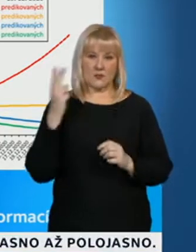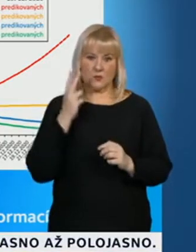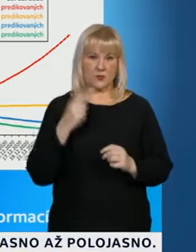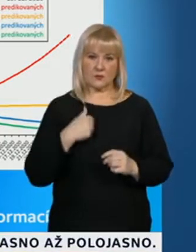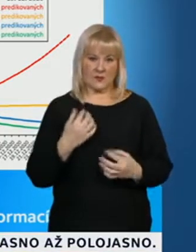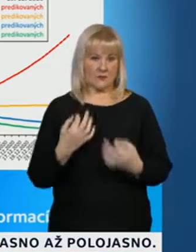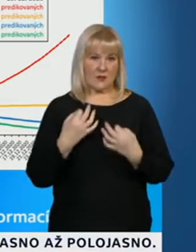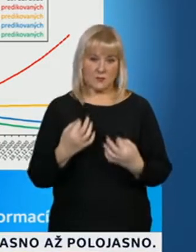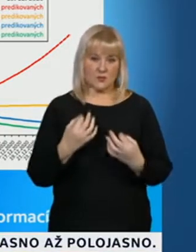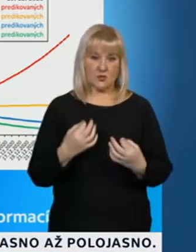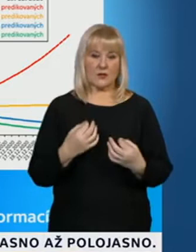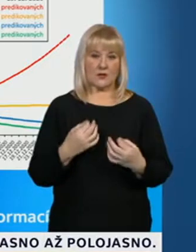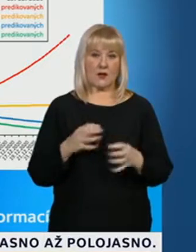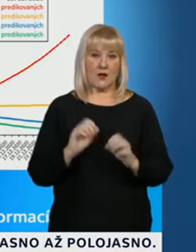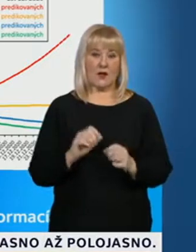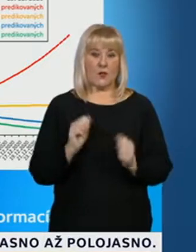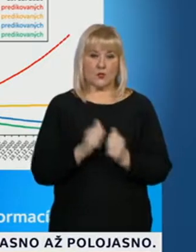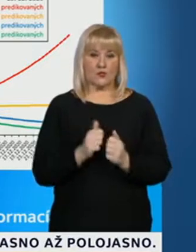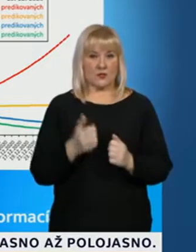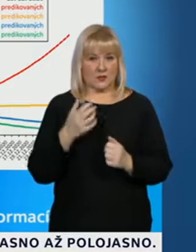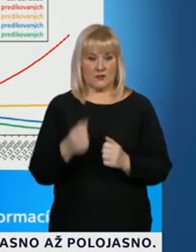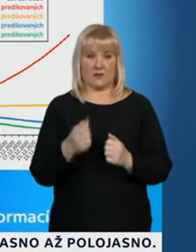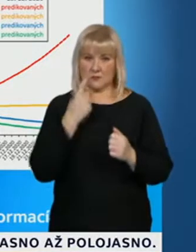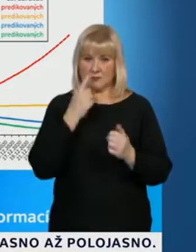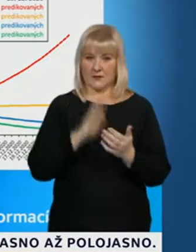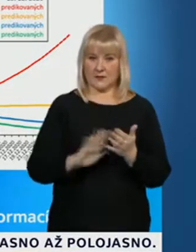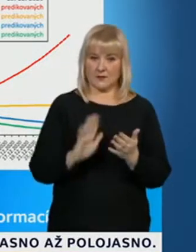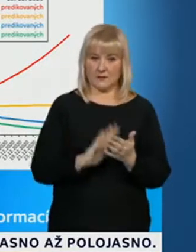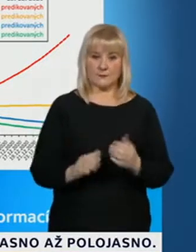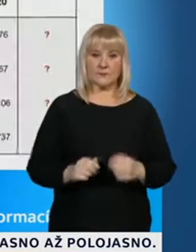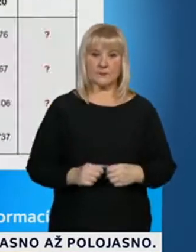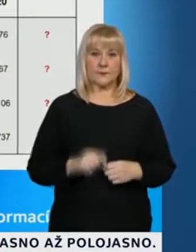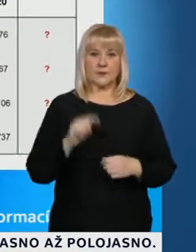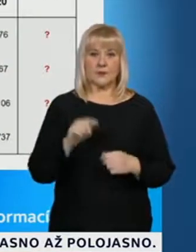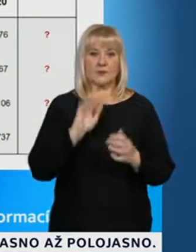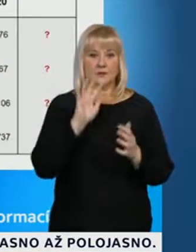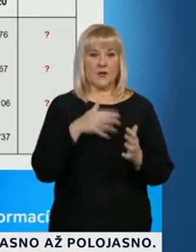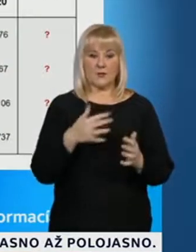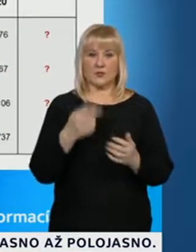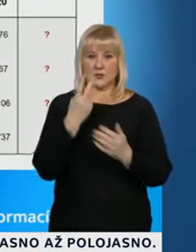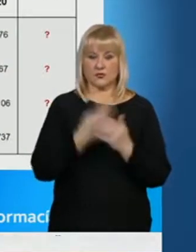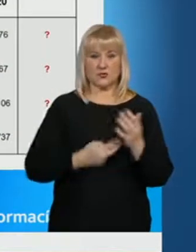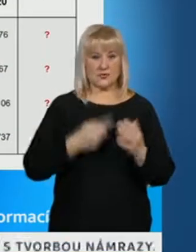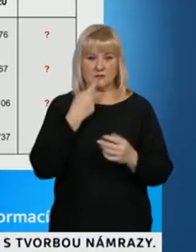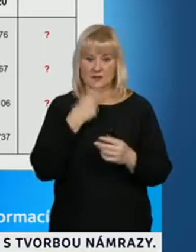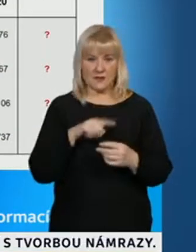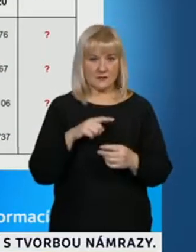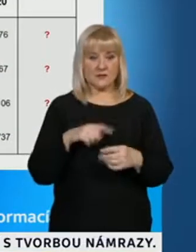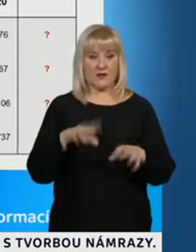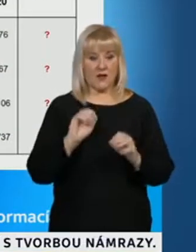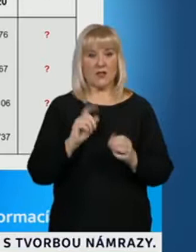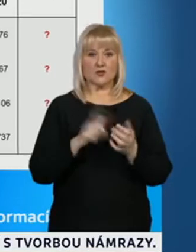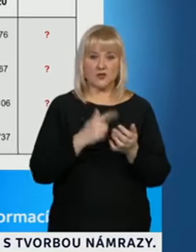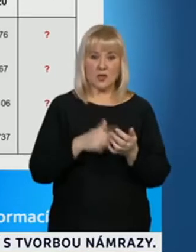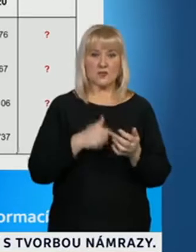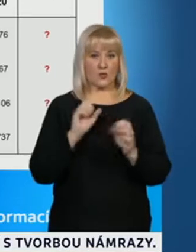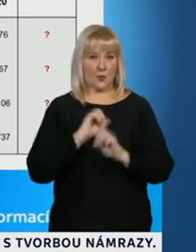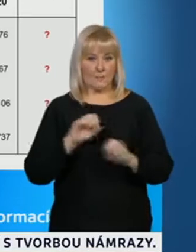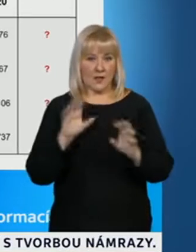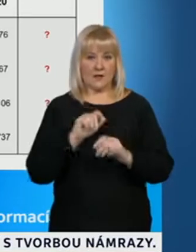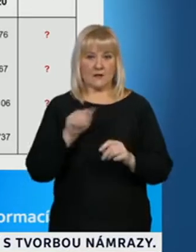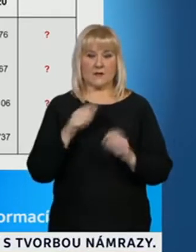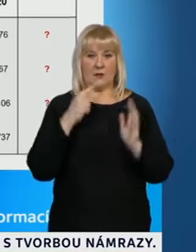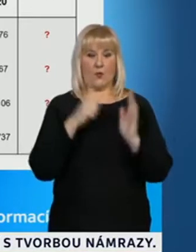ale poměrně rychle bychom to viděli. Toto tabulku číst nechci, ale bývá hodně přebírána médií, tak jsme ji sem dali.